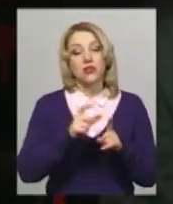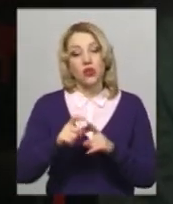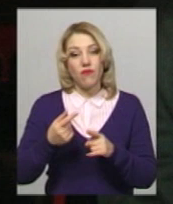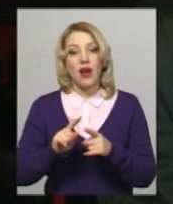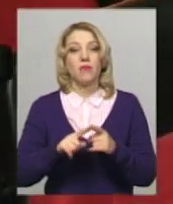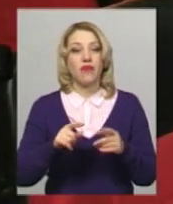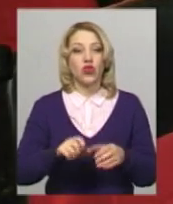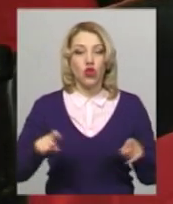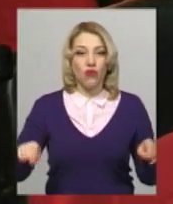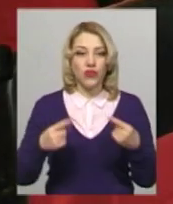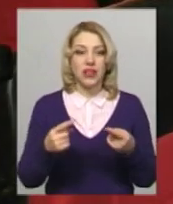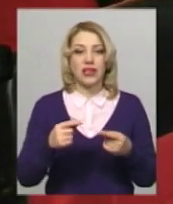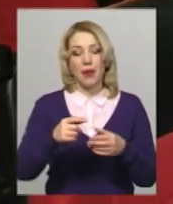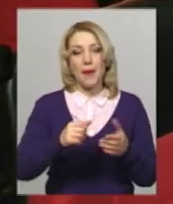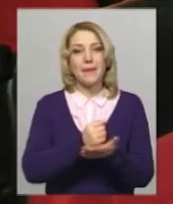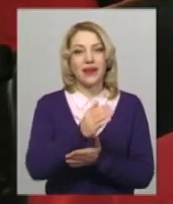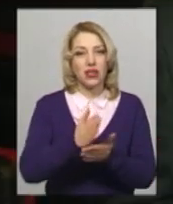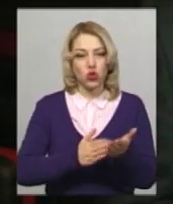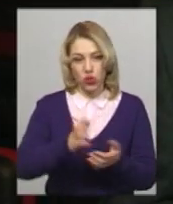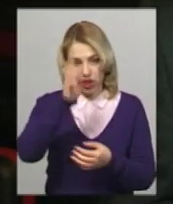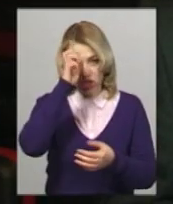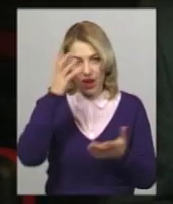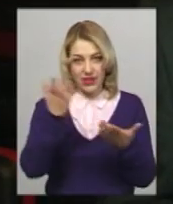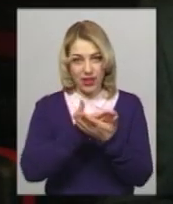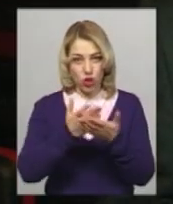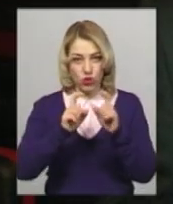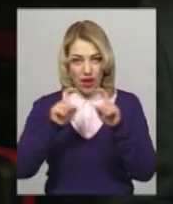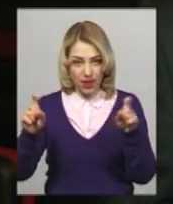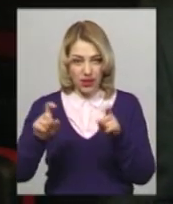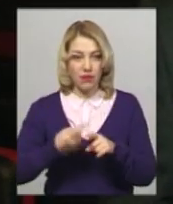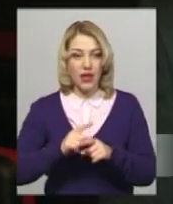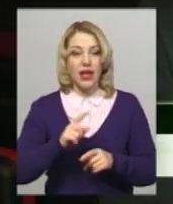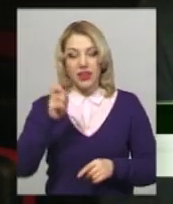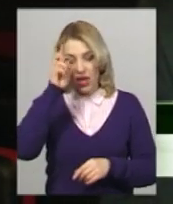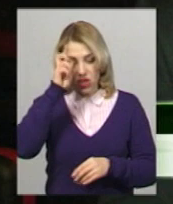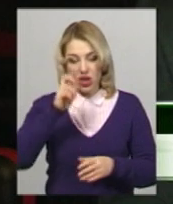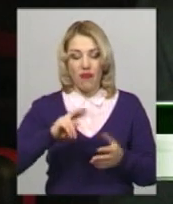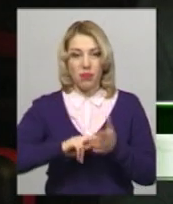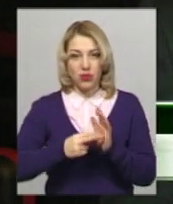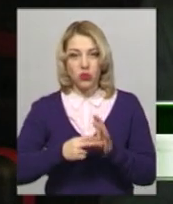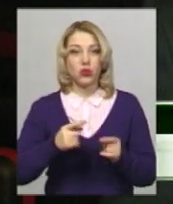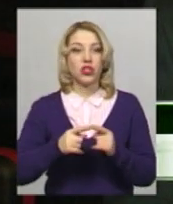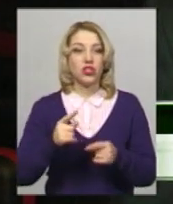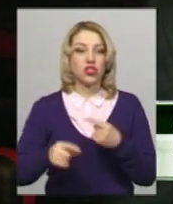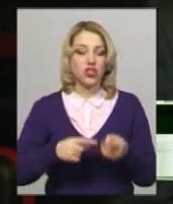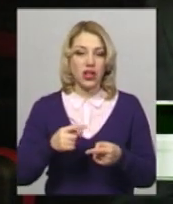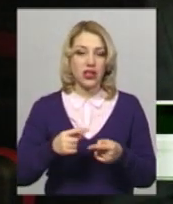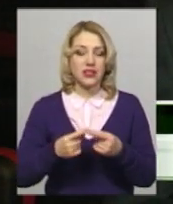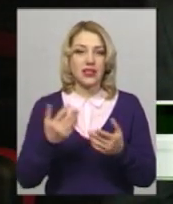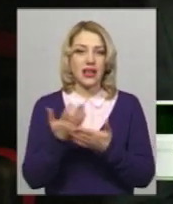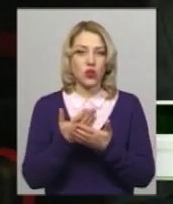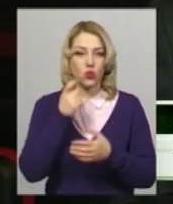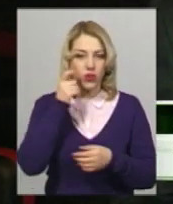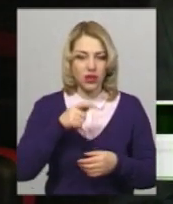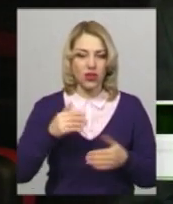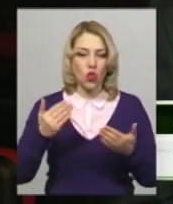відновити мережу державних кінотеатрів на Хмельниччині. Держава планує через Держкіно України нову програму по відродженню